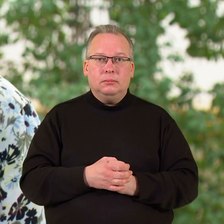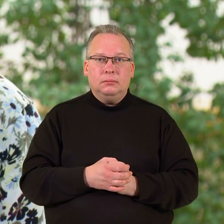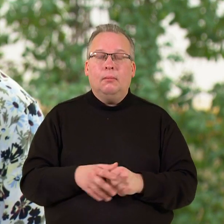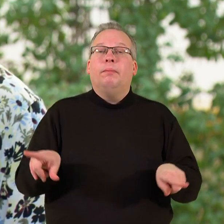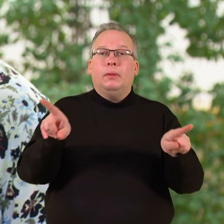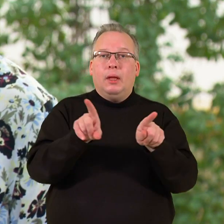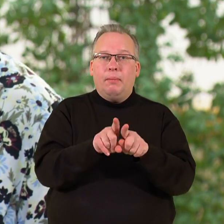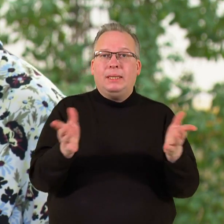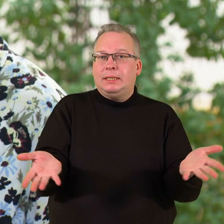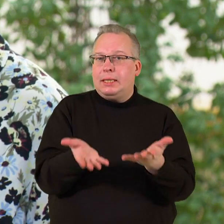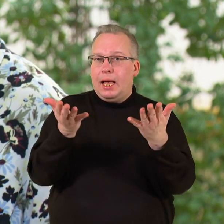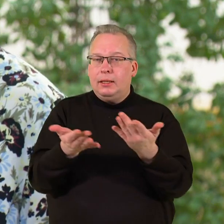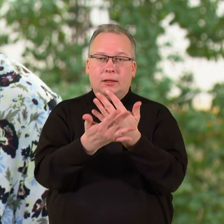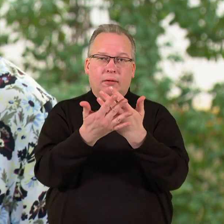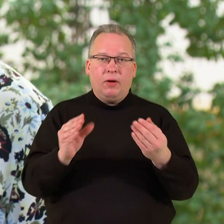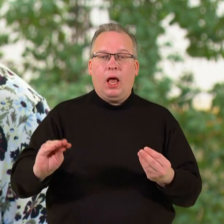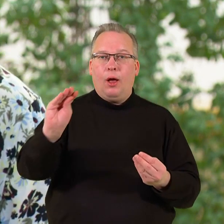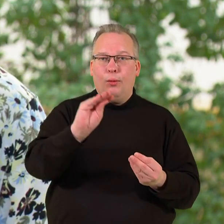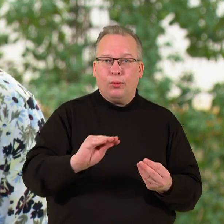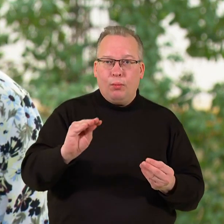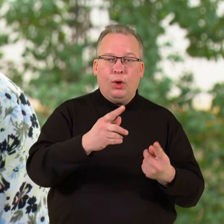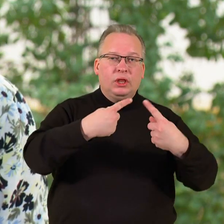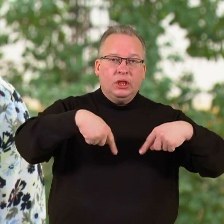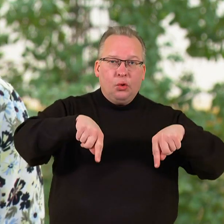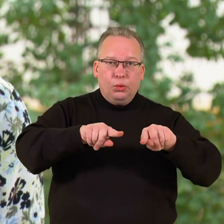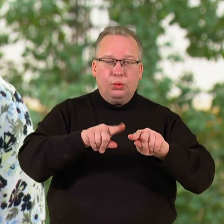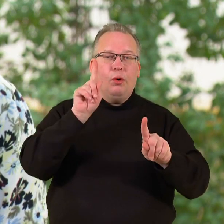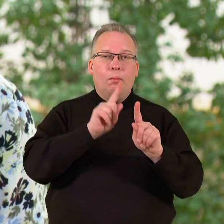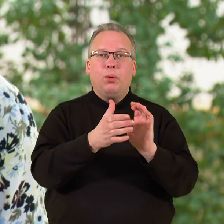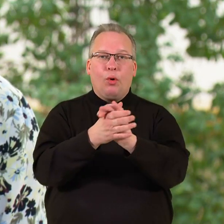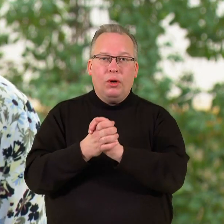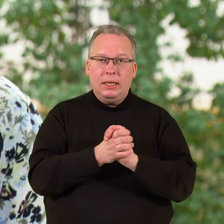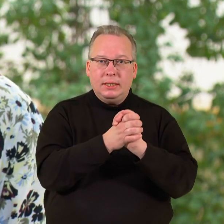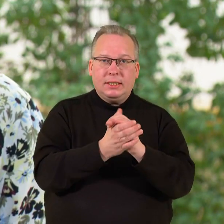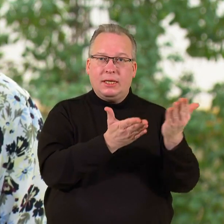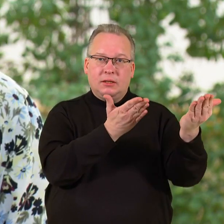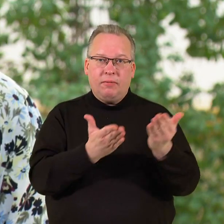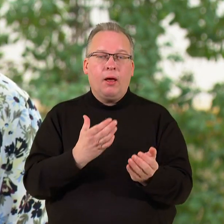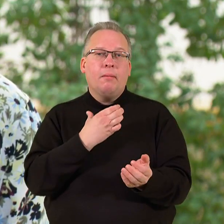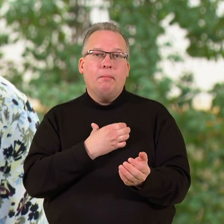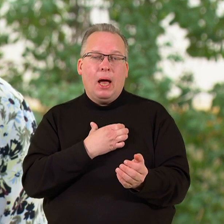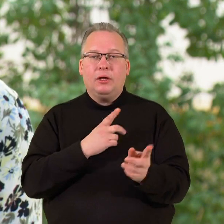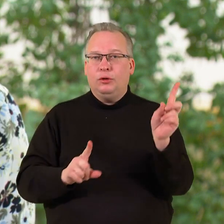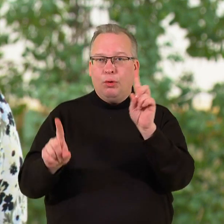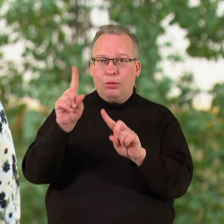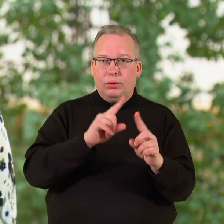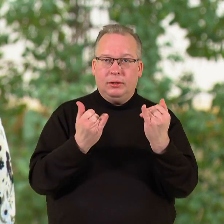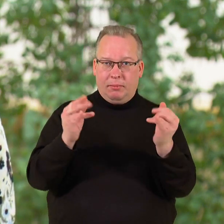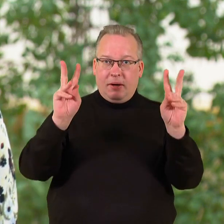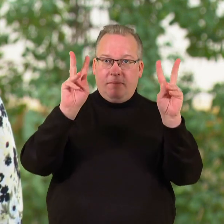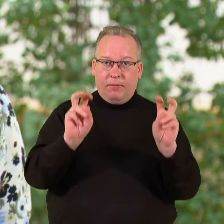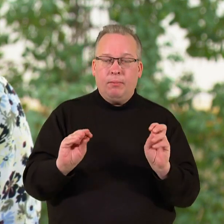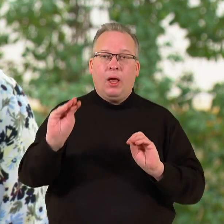Taip pat skatina įvairių Europos tautų brolystę ir svetingumą. Tai padeda kurti pagrindą to, ką mes dabar vadiname